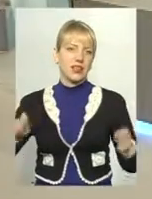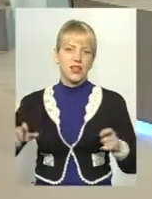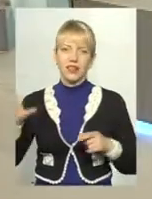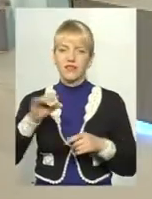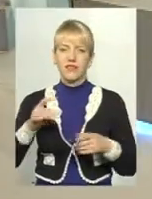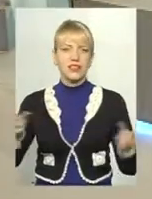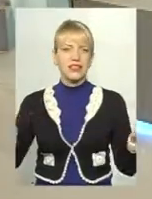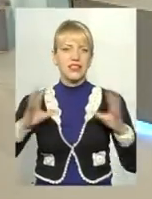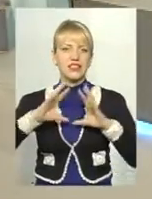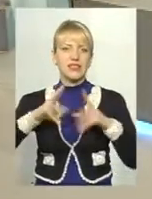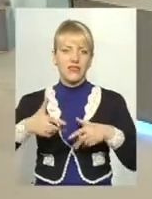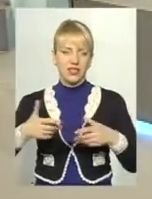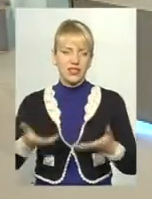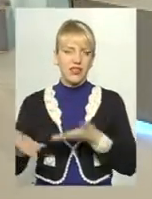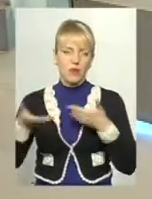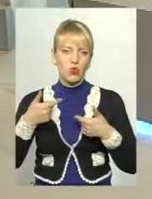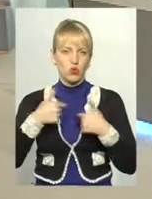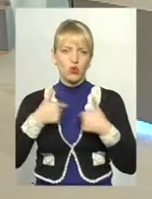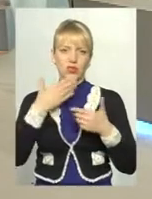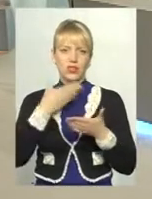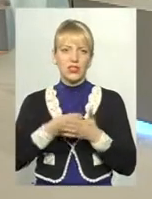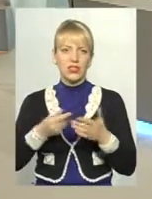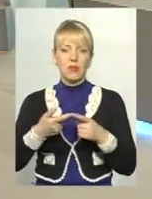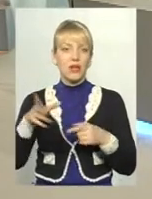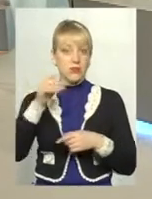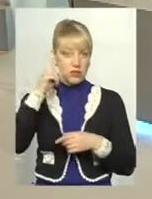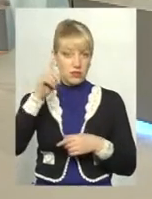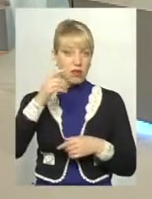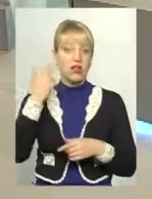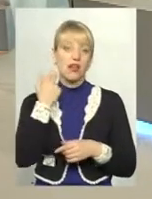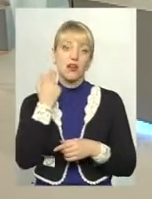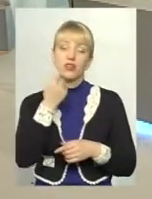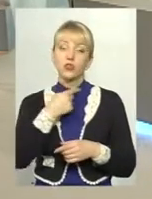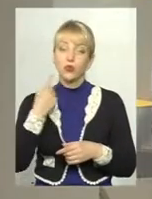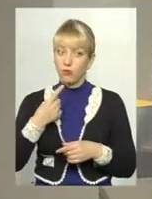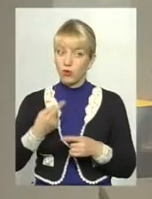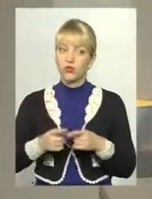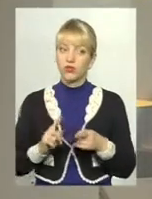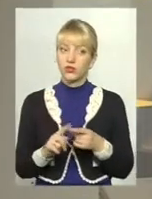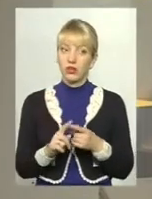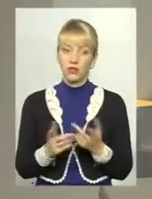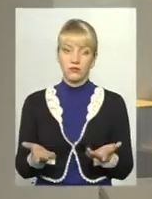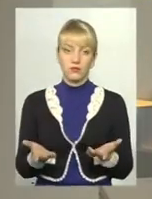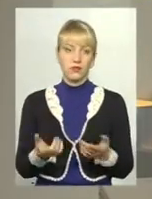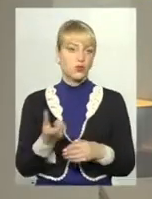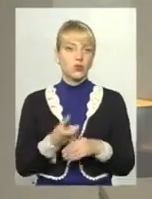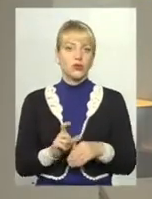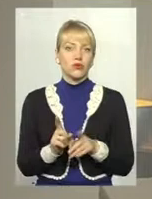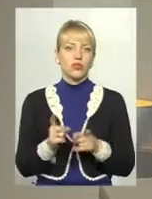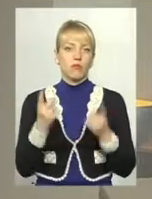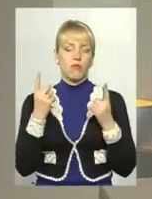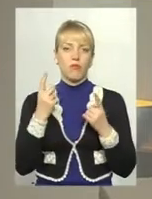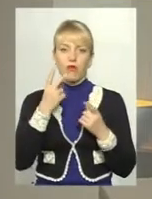себе, дуже, ну, майже всі володіють англійською мовою, що можна почути, ну, тобто, це, ну, такий